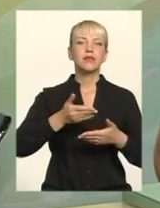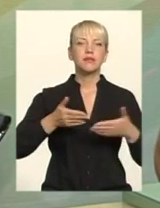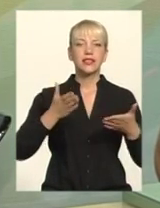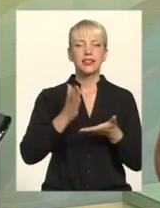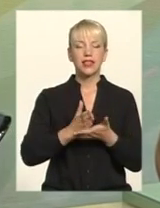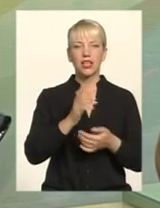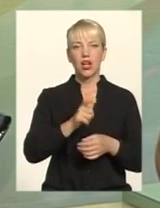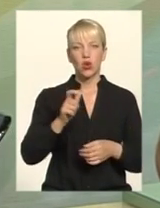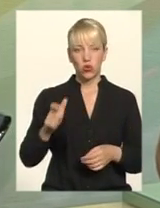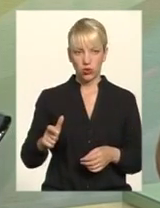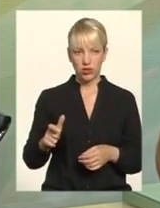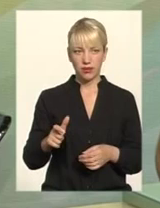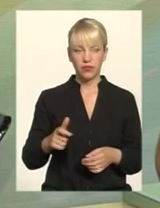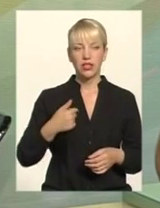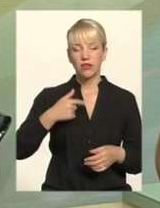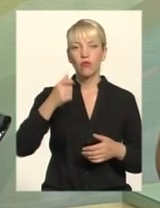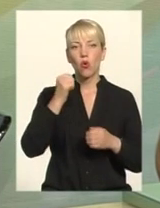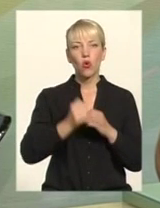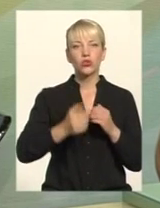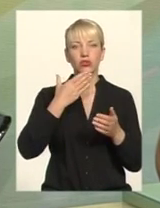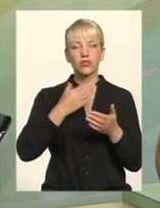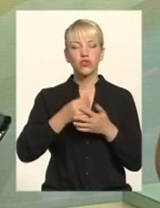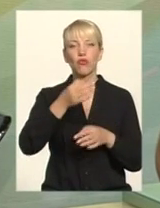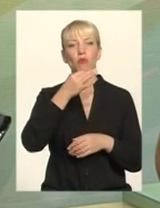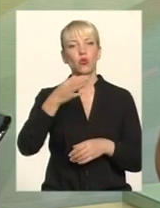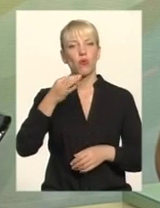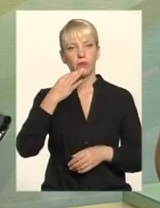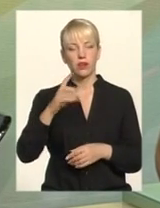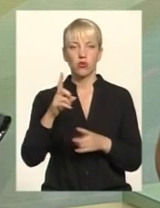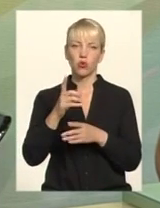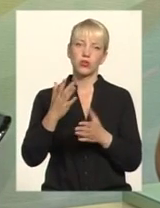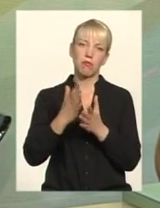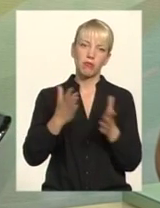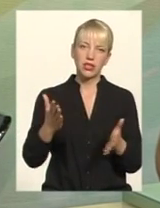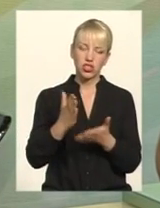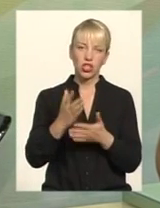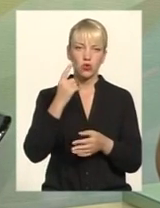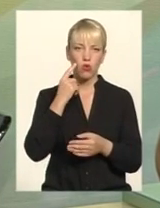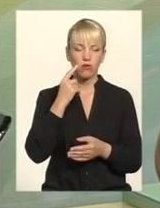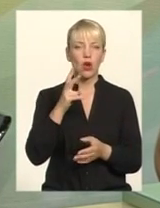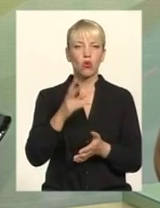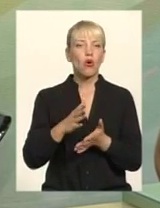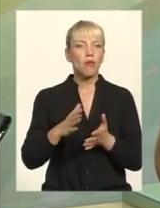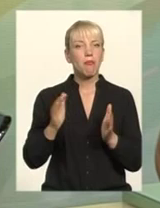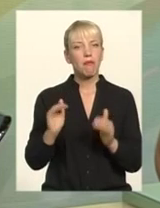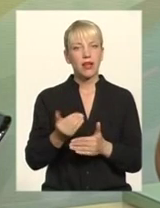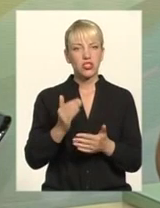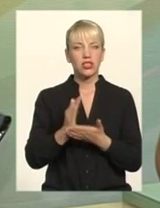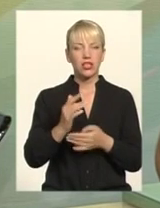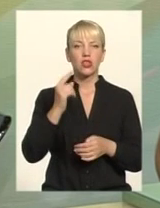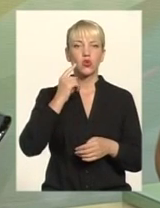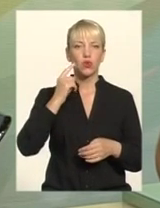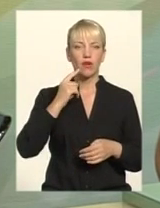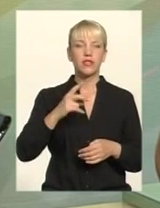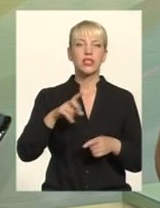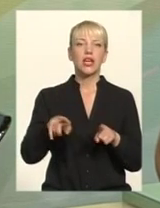українці Але в кожному своє вподобання, в когось є більше совісті, в когось менше совісті є І так виходить, але люди,